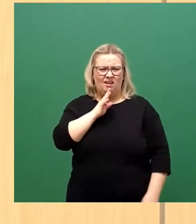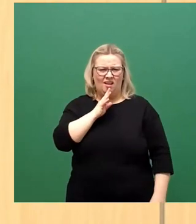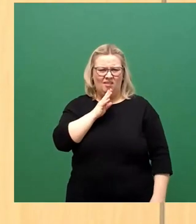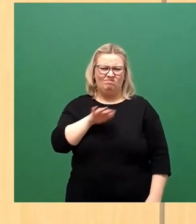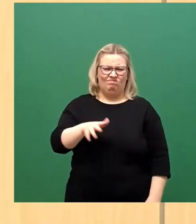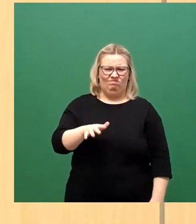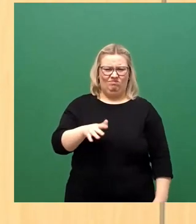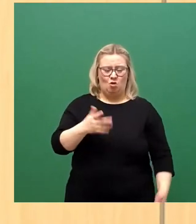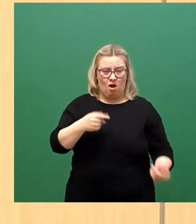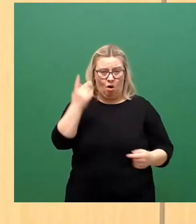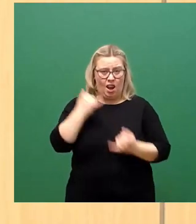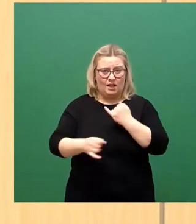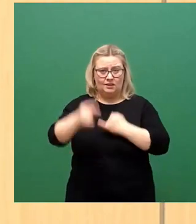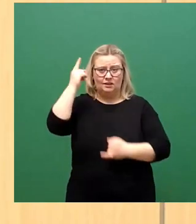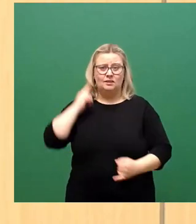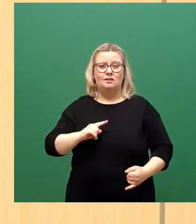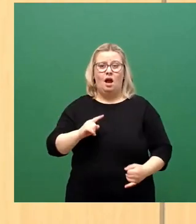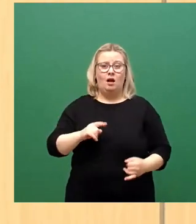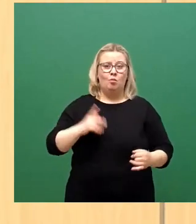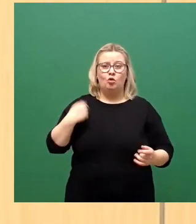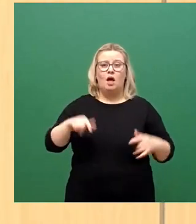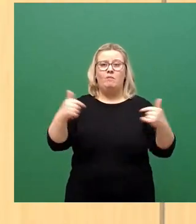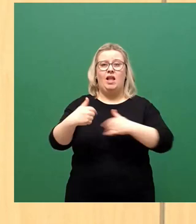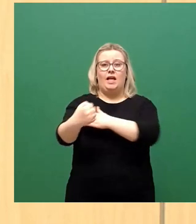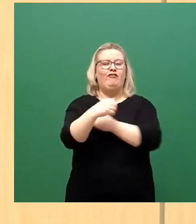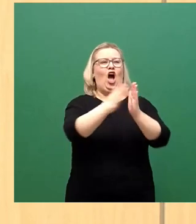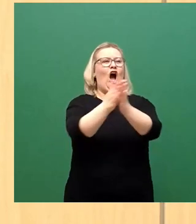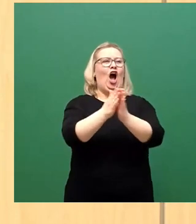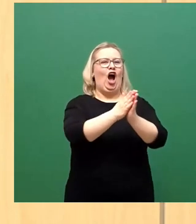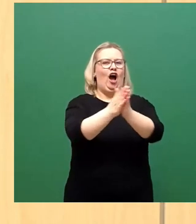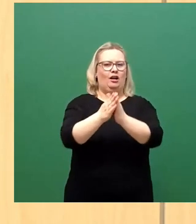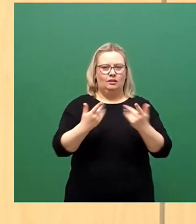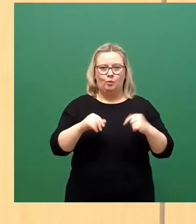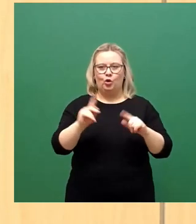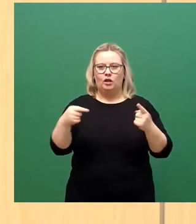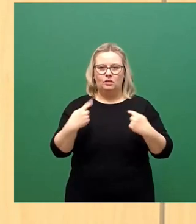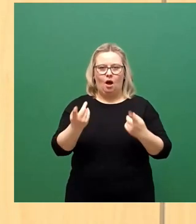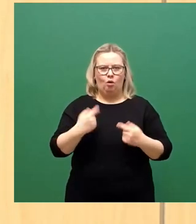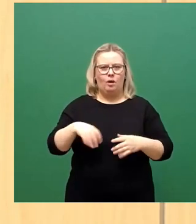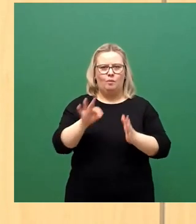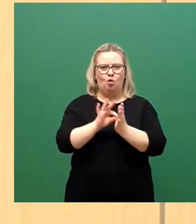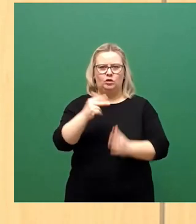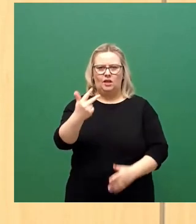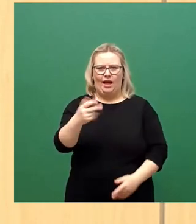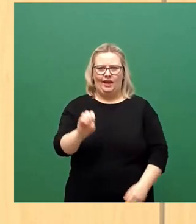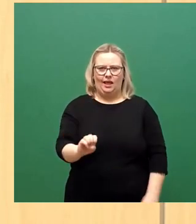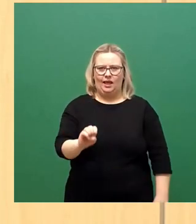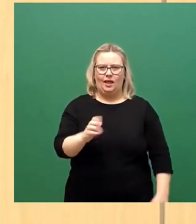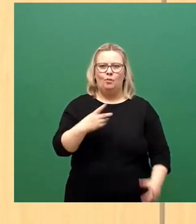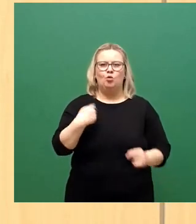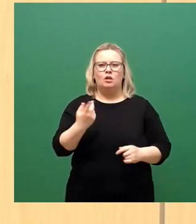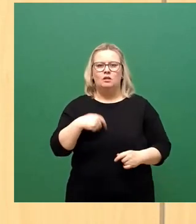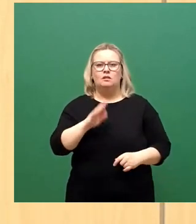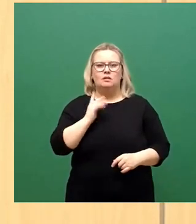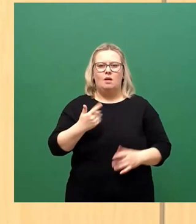letzten Jahr so heftig beklatschten Pflegekräfte über die unter Punkt 3e avisierte, übermittelte Anerkennung